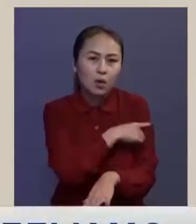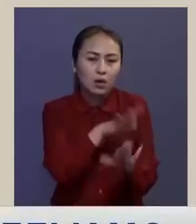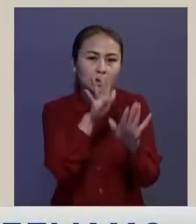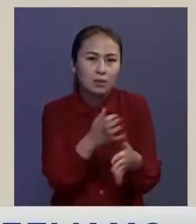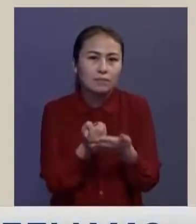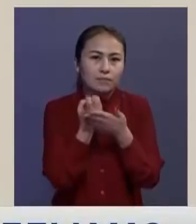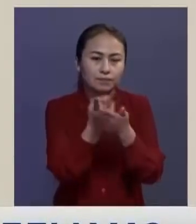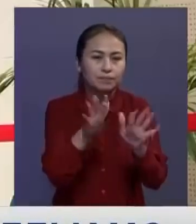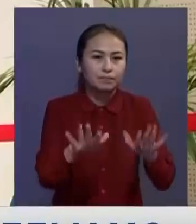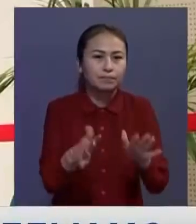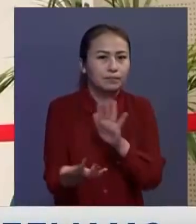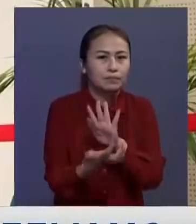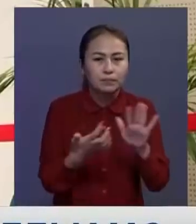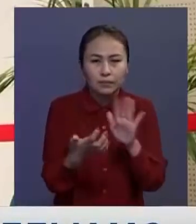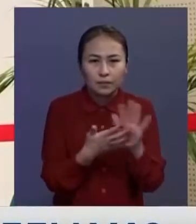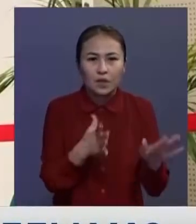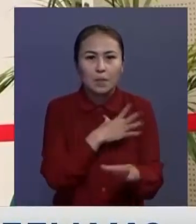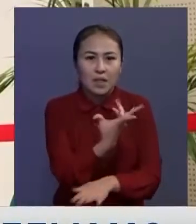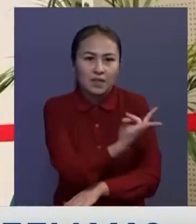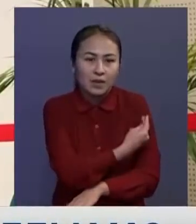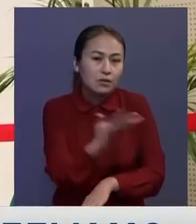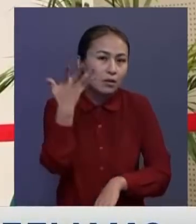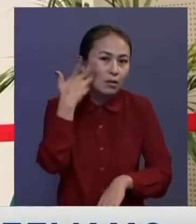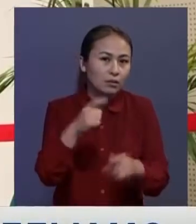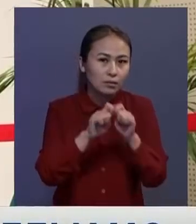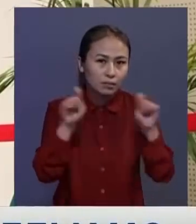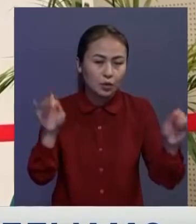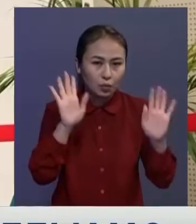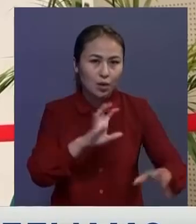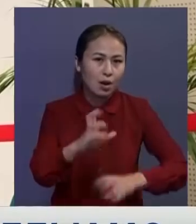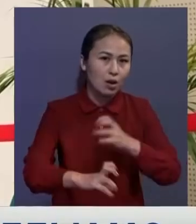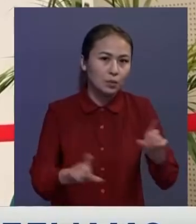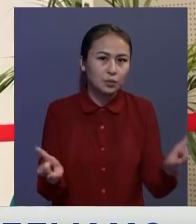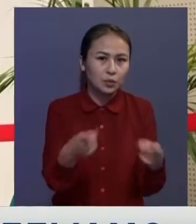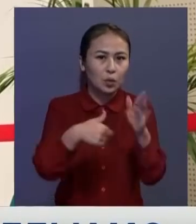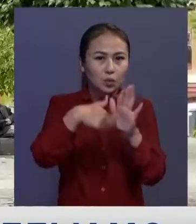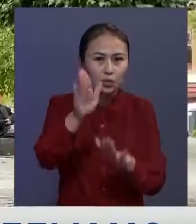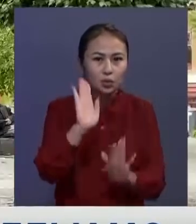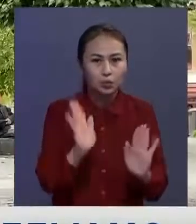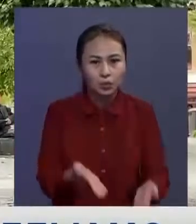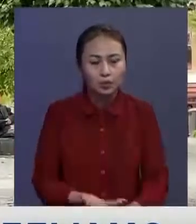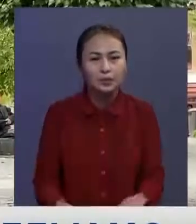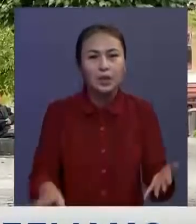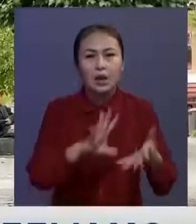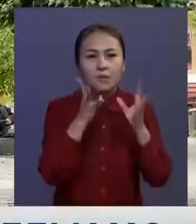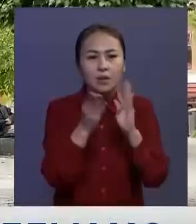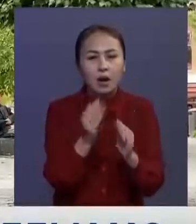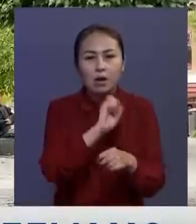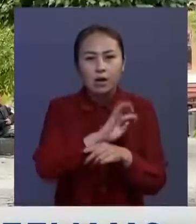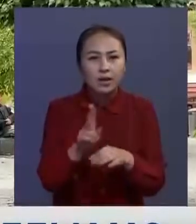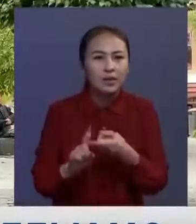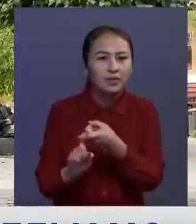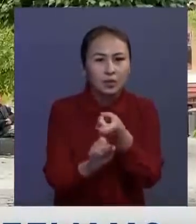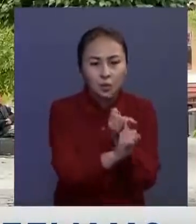жатқызатын орын жеткілікті. Вакцина пайда болғанда әлемдегі жағдай жақсарат теп үміттенеміз. Алайда коронавир жұқтырған